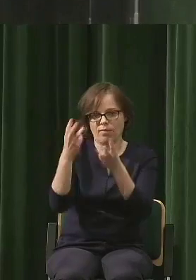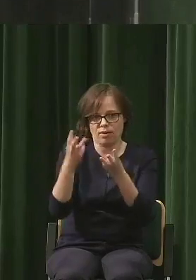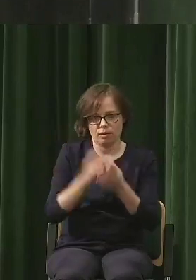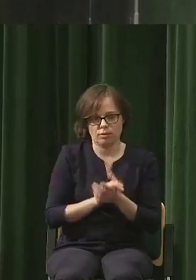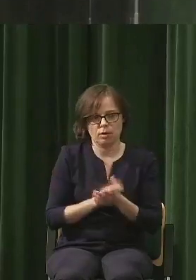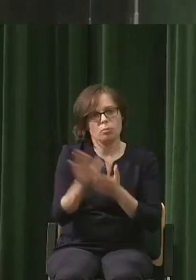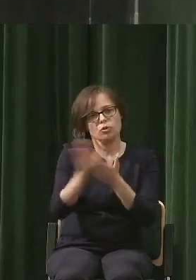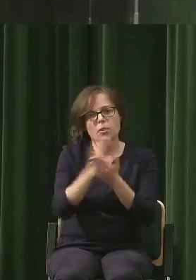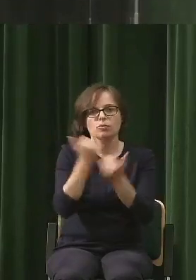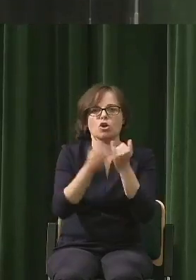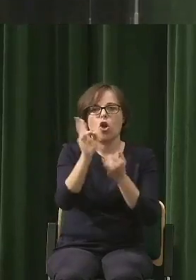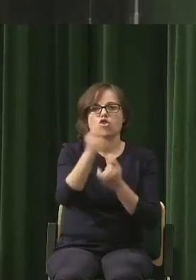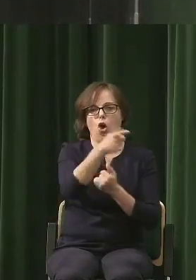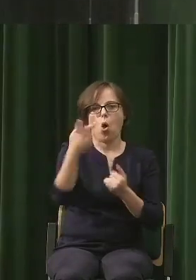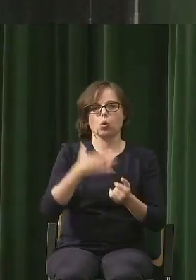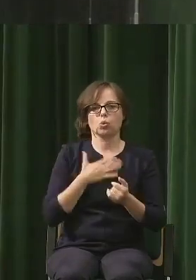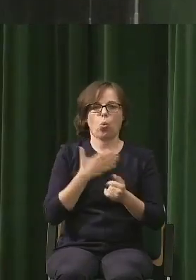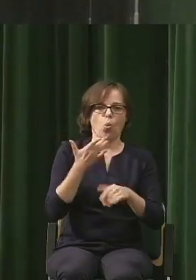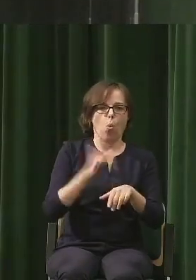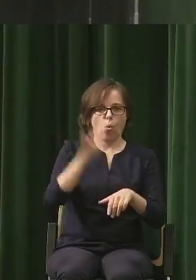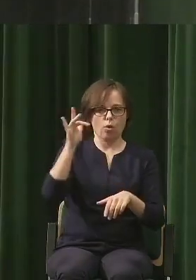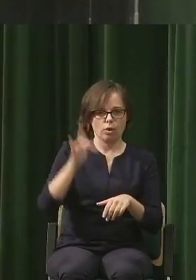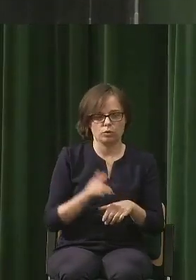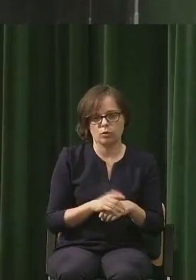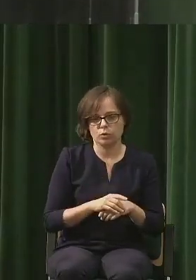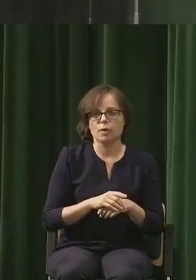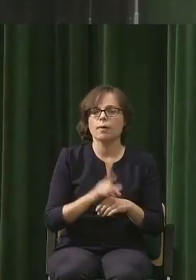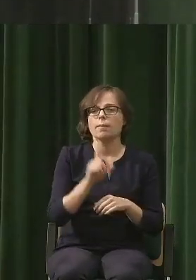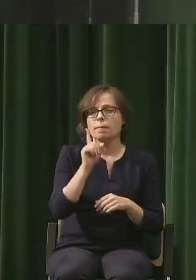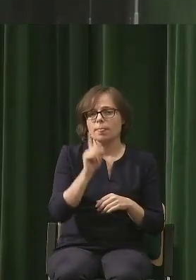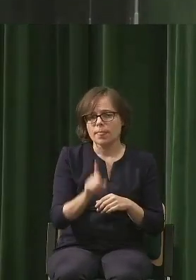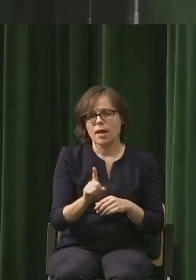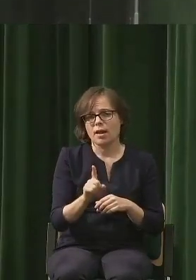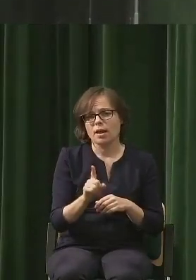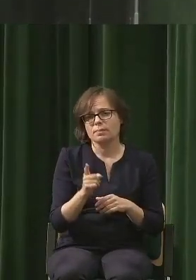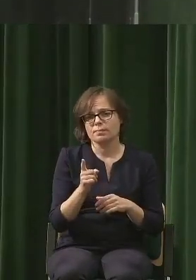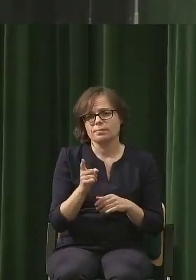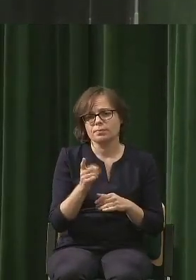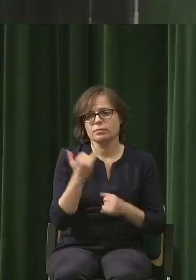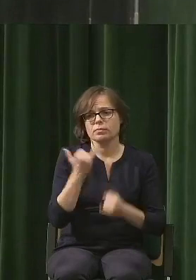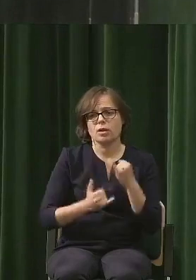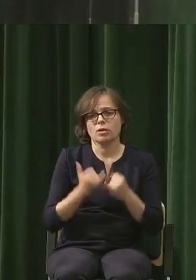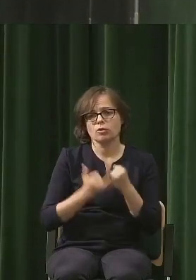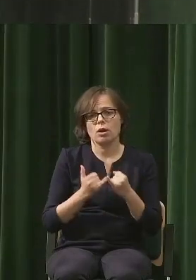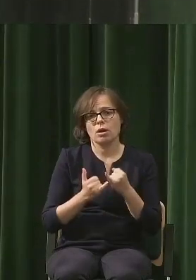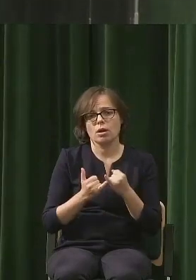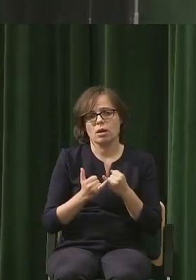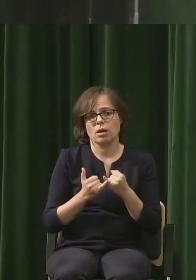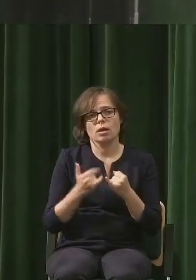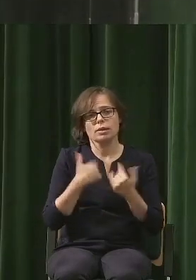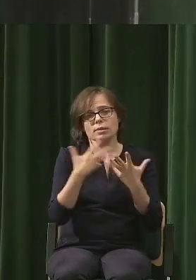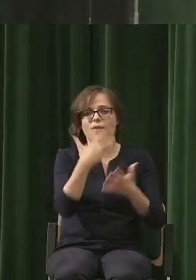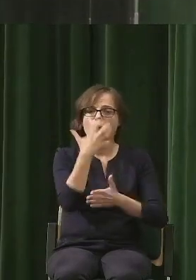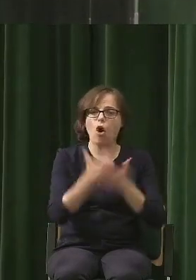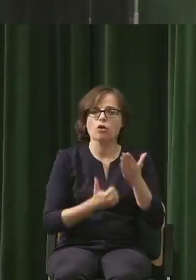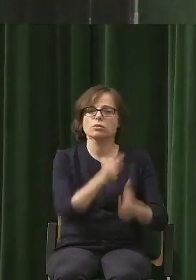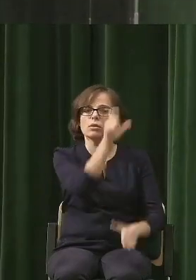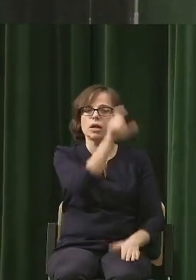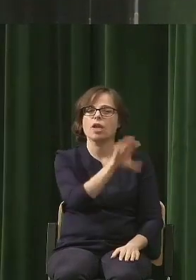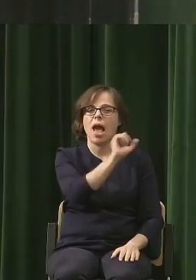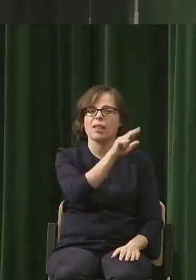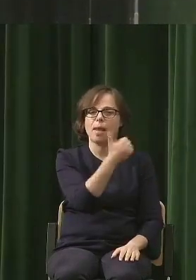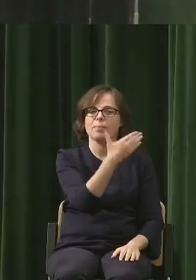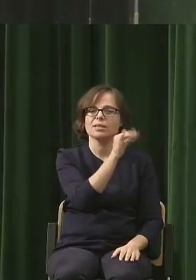się poczuł urażony tym, że człowiek jest głupi, ale no to już jak mówimy językiem Adama Smysa, mówiłem, że leniwy,